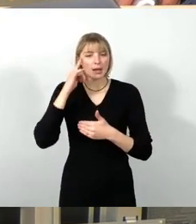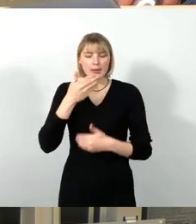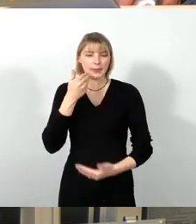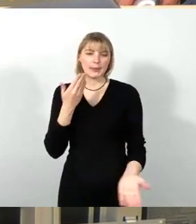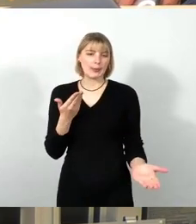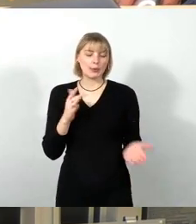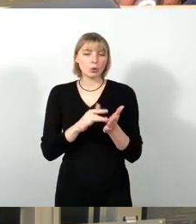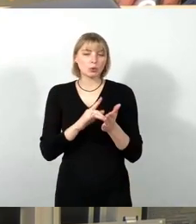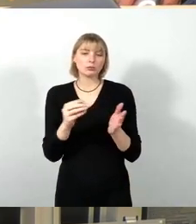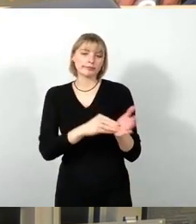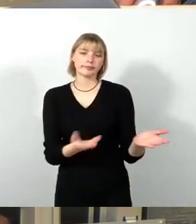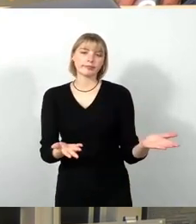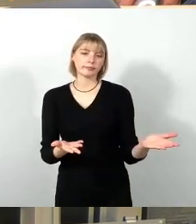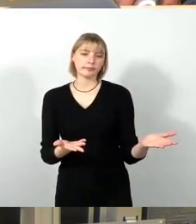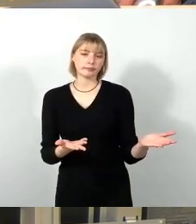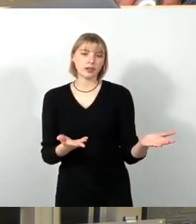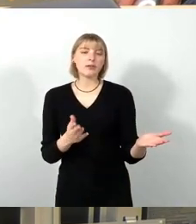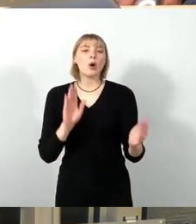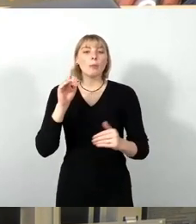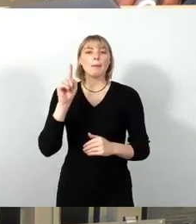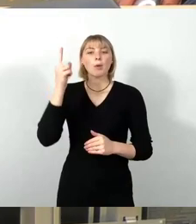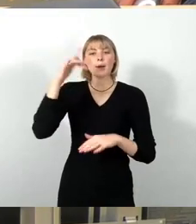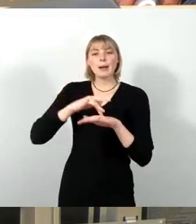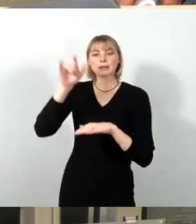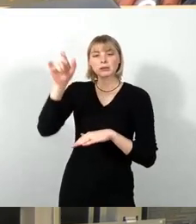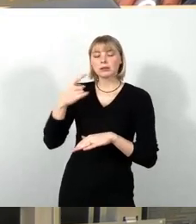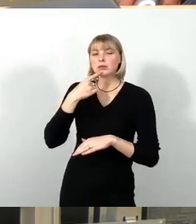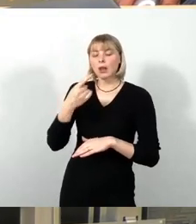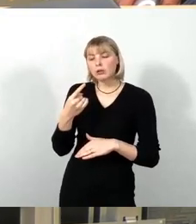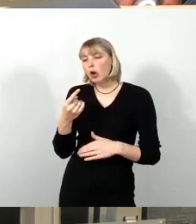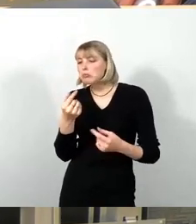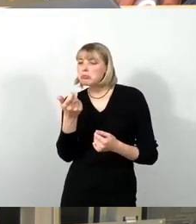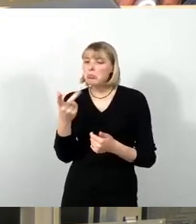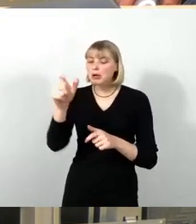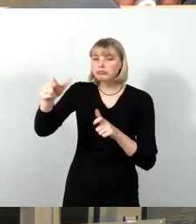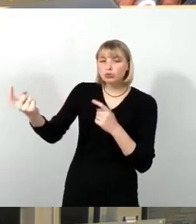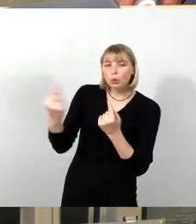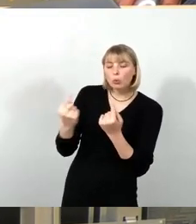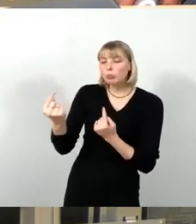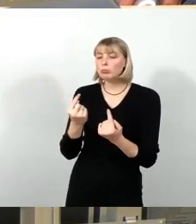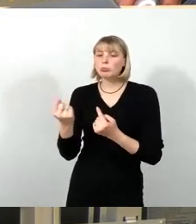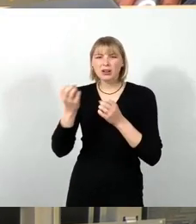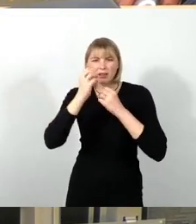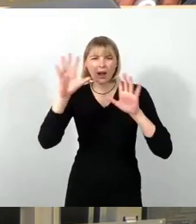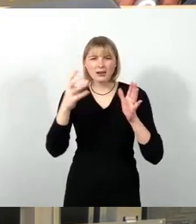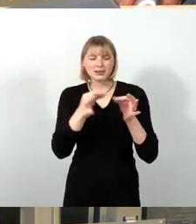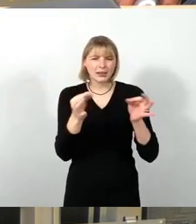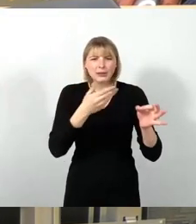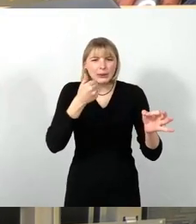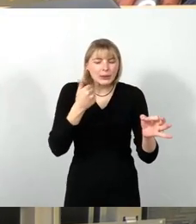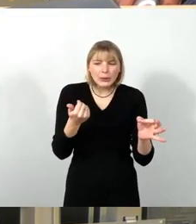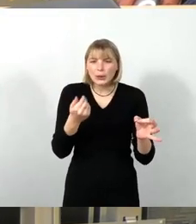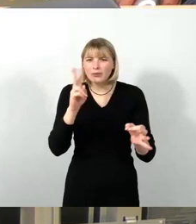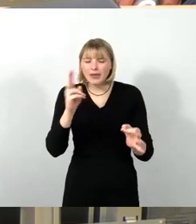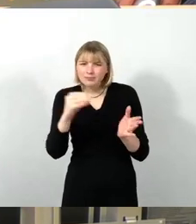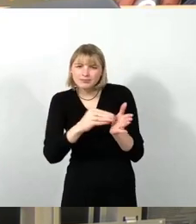Umweltbürgermeisterin gesagt, na ja, ich lade mir mal ein paar Leute ein am Tisch. Da gab es keine klare Satzung, da gab es keine klaren Zuständigkeiten. Ich bespaße